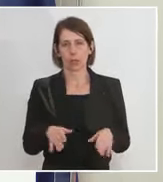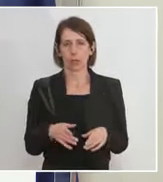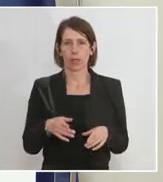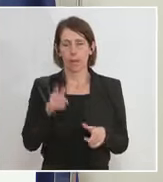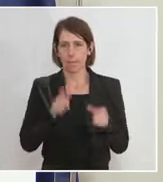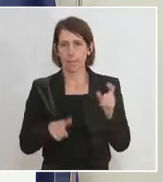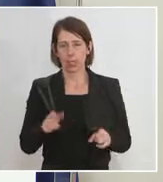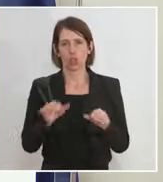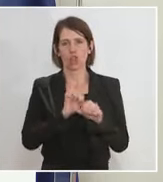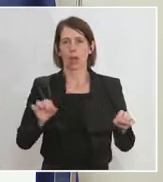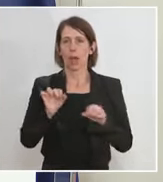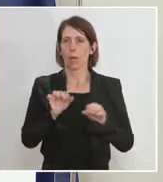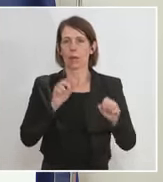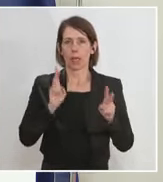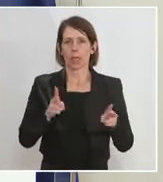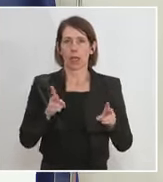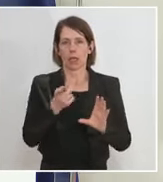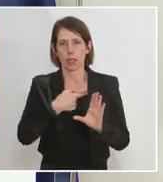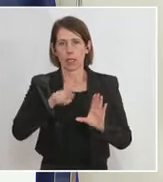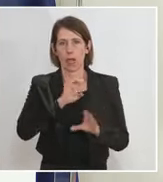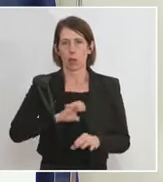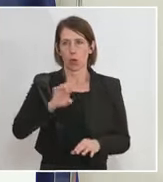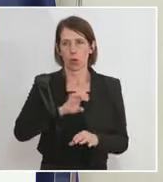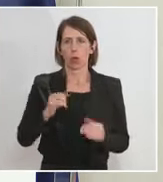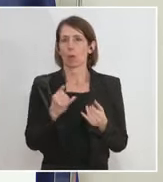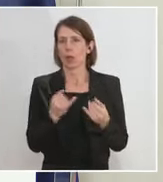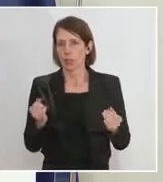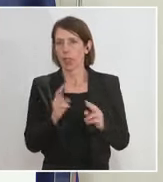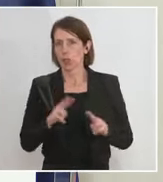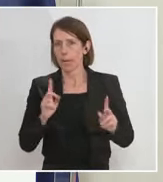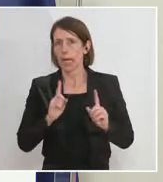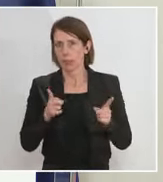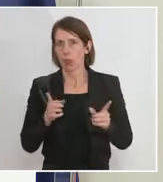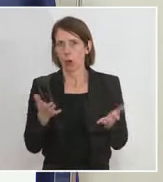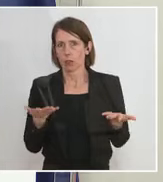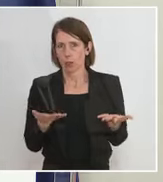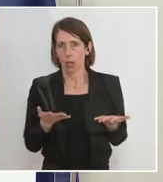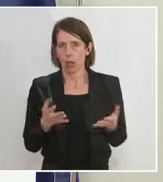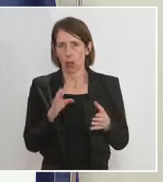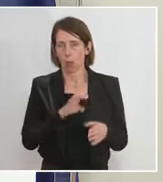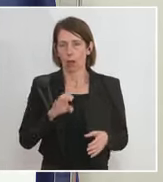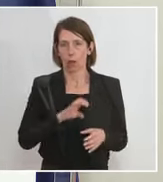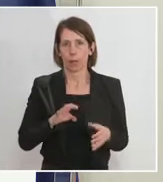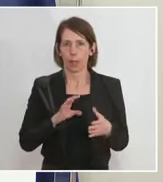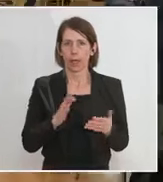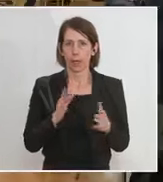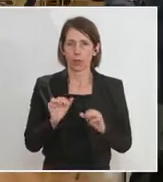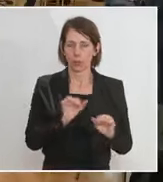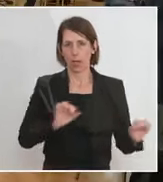bewegen können innerhalb Europas, wie das auch innerhalb der Europäischen Union sein sollte und wie es auch dem europäischen Geist entspricht.